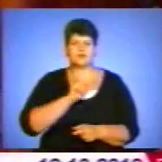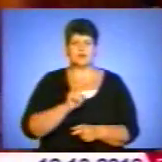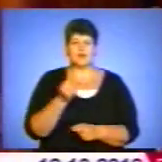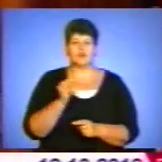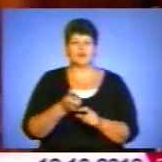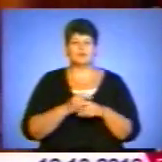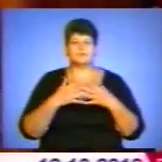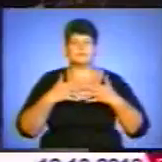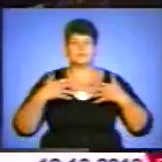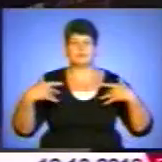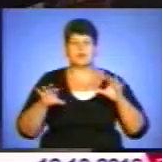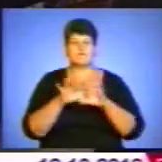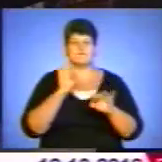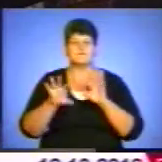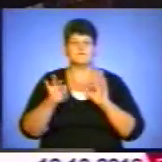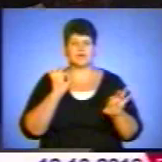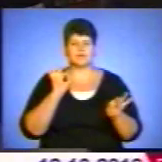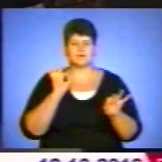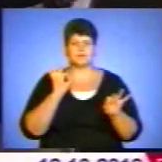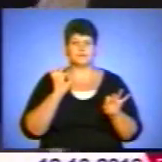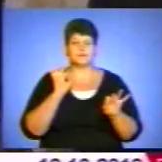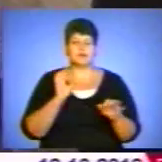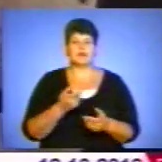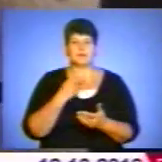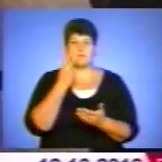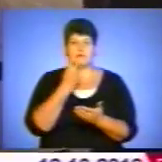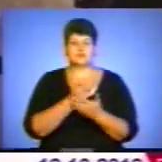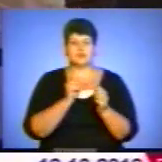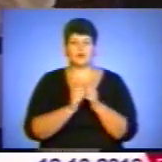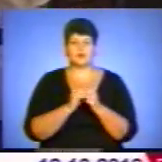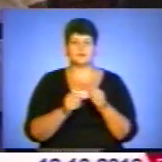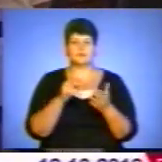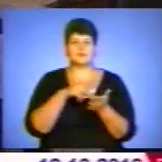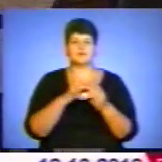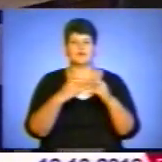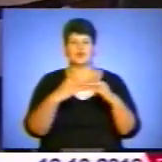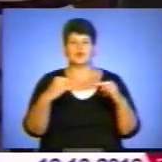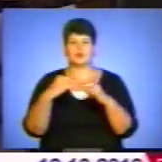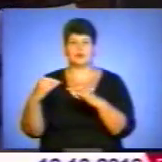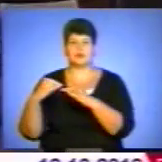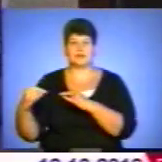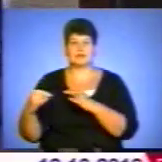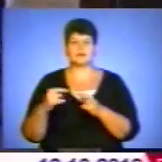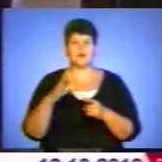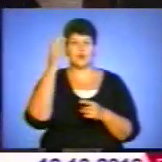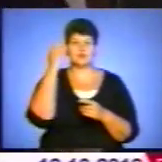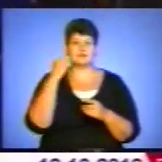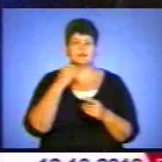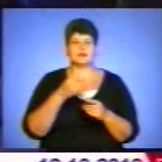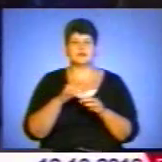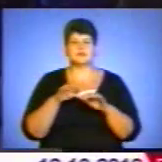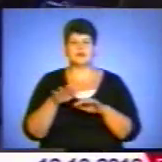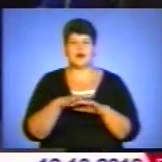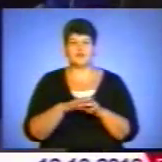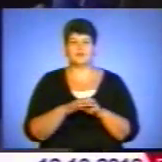розмаїття вибору. Кожна кафера виставили, як бачите, свої столи з своїми козацькими стравами, з козацькими напоями